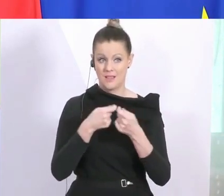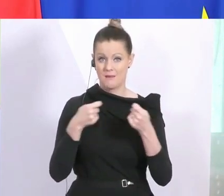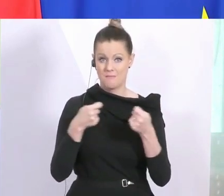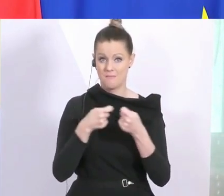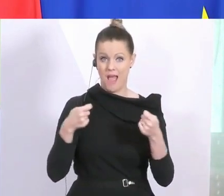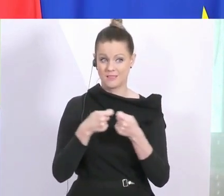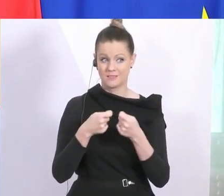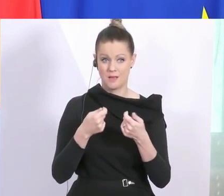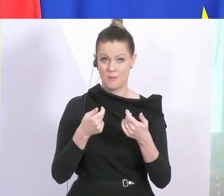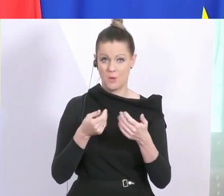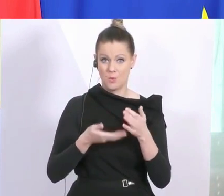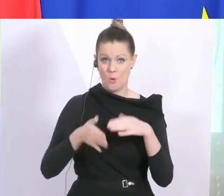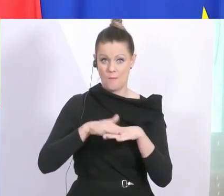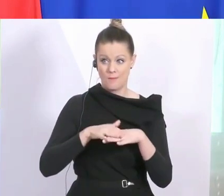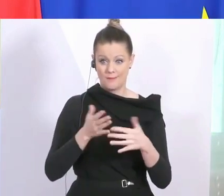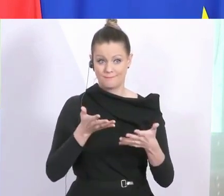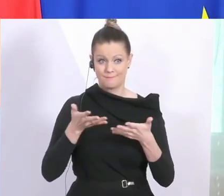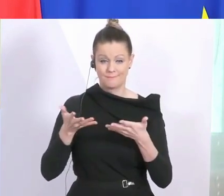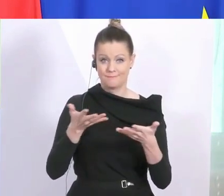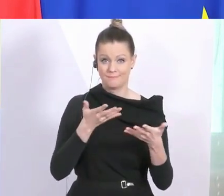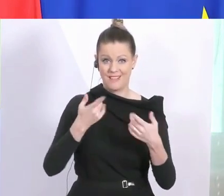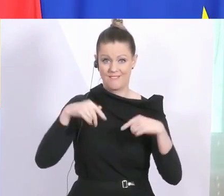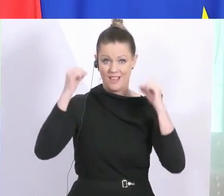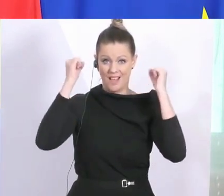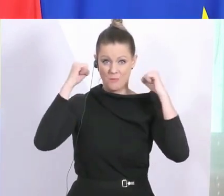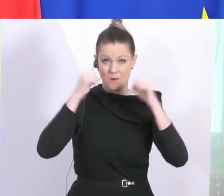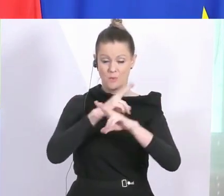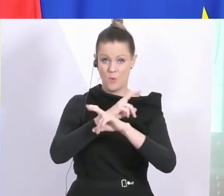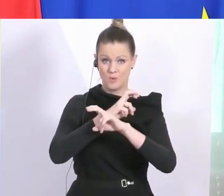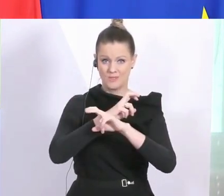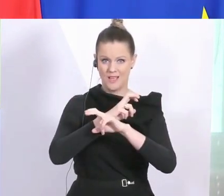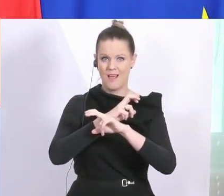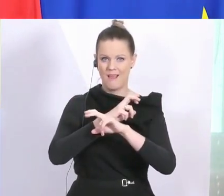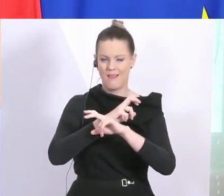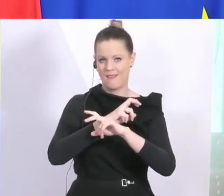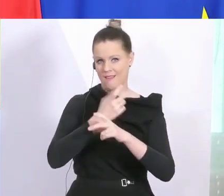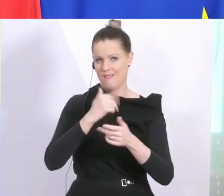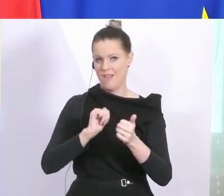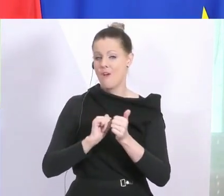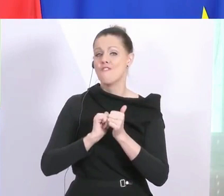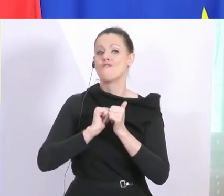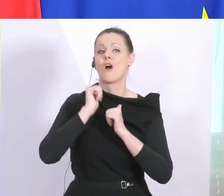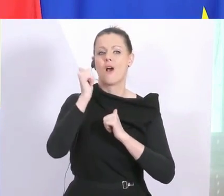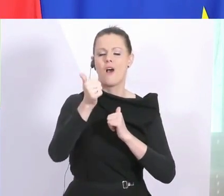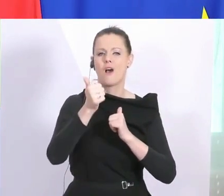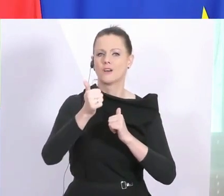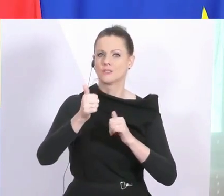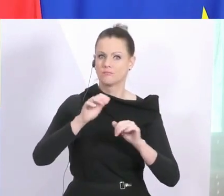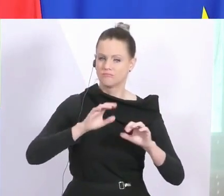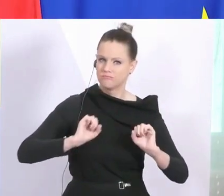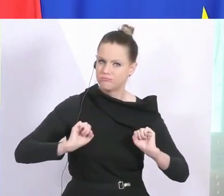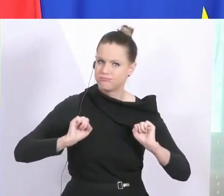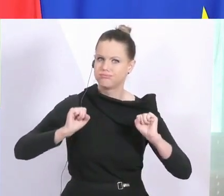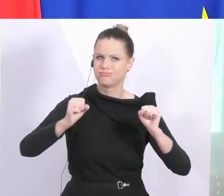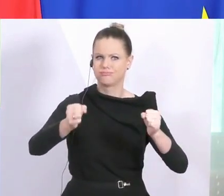Maßnahmen betrifft. Wir haben als Republik Österreich als eines der ersten Länder in Europa gehandelt mit restriktiven Maßnahmen,